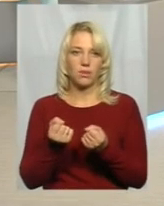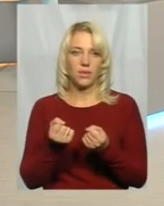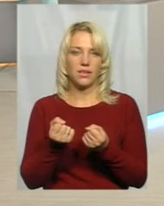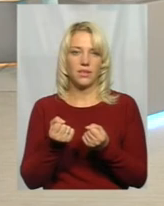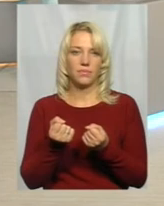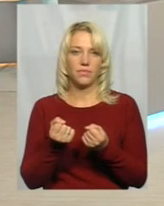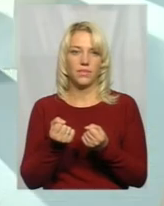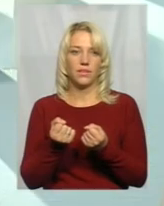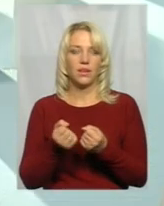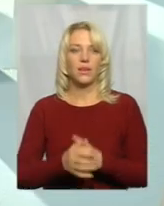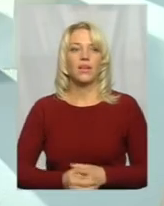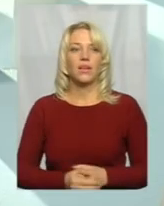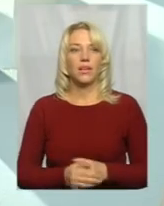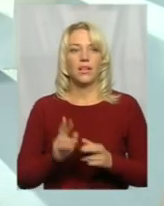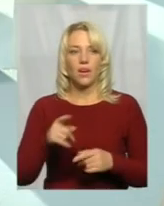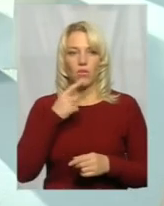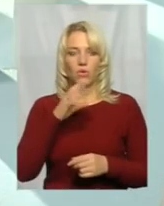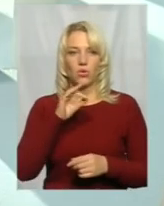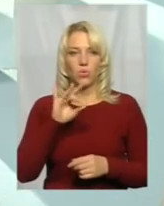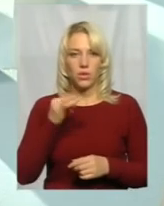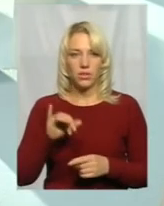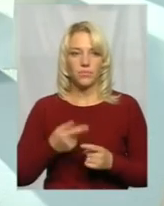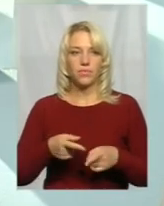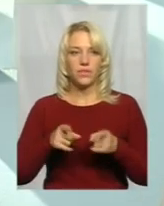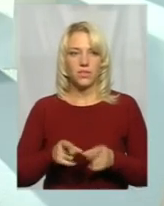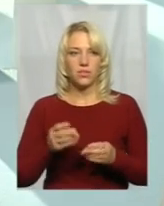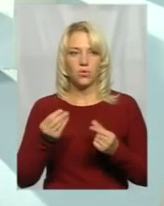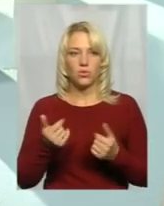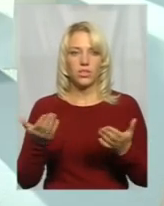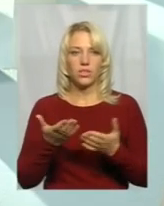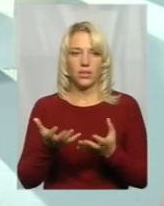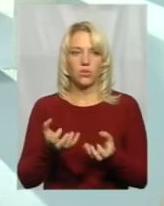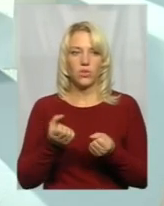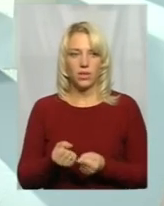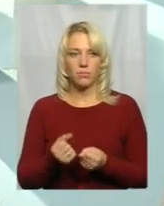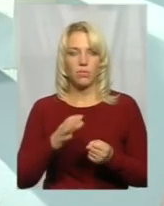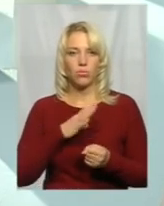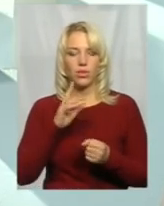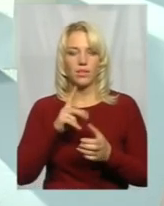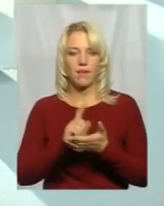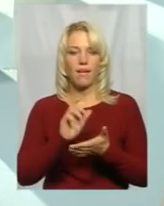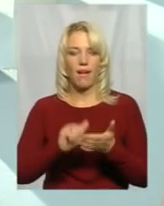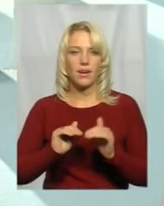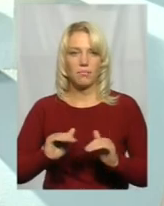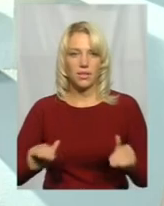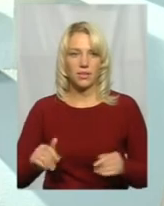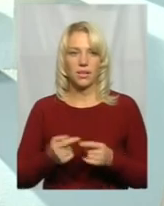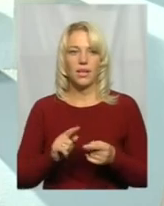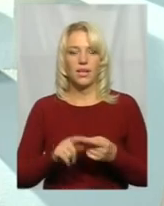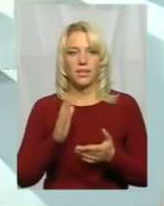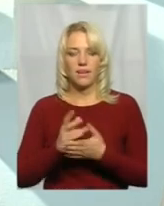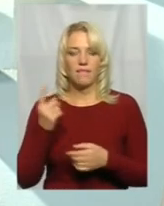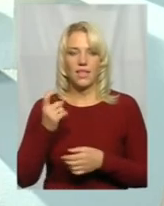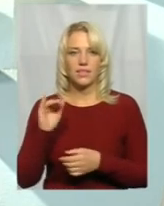Ну, так як зазначав пан Юрій, дійсно, кошти, які отримані були як аліменти, вони є власністю